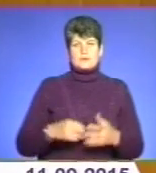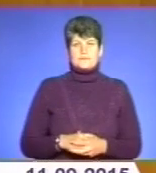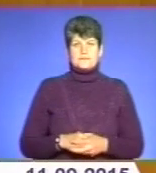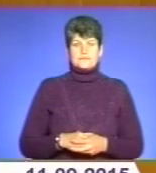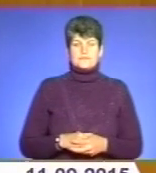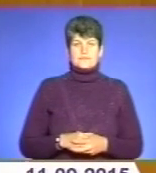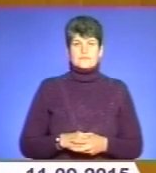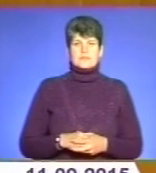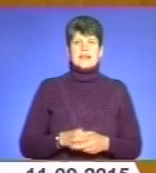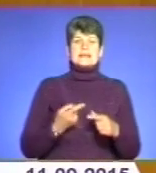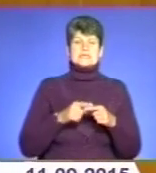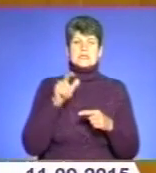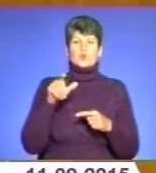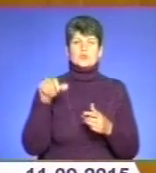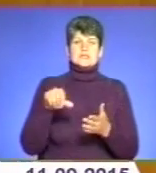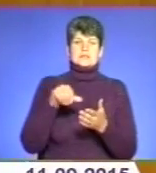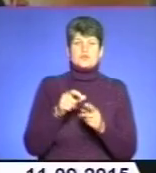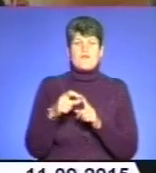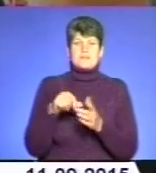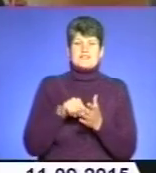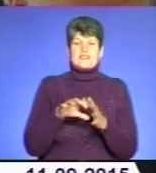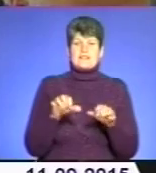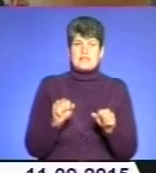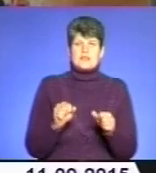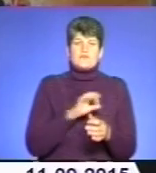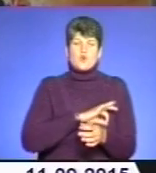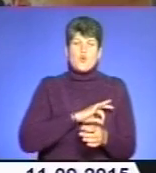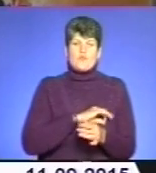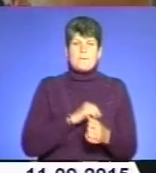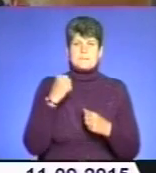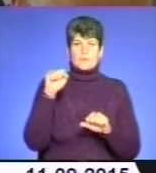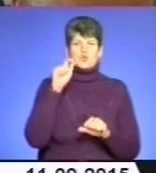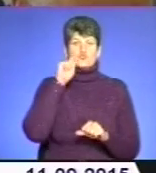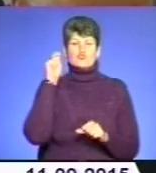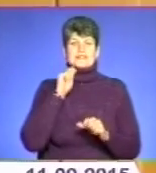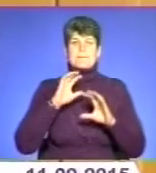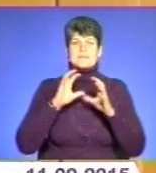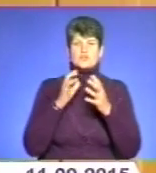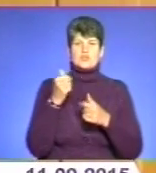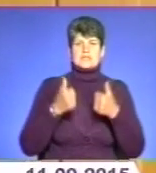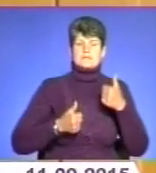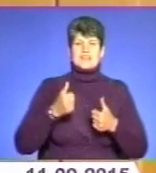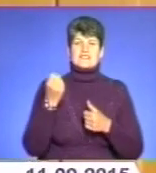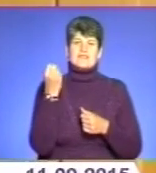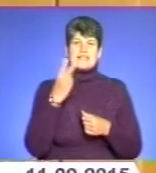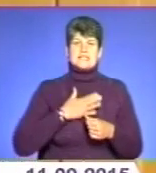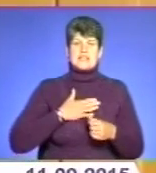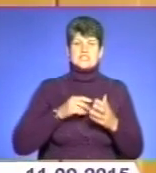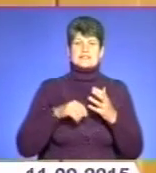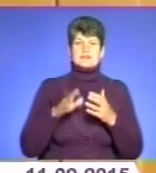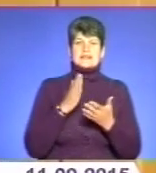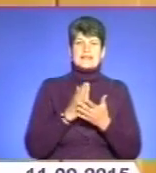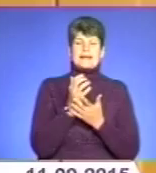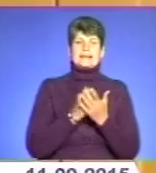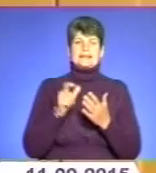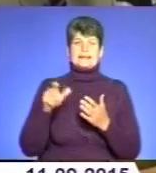Ці люди, за словами представників влади, нині виховують переможців всеукраїнських і міжнародних змагань. 12 наших земляків є кандидатами